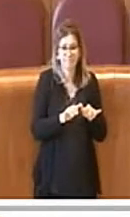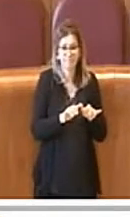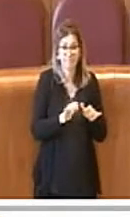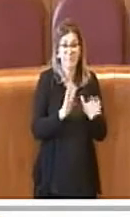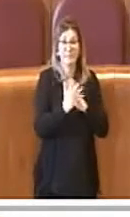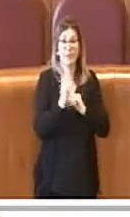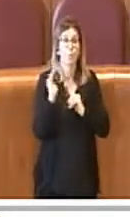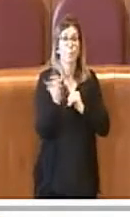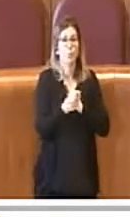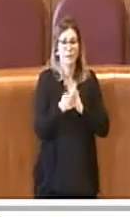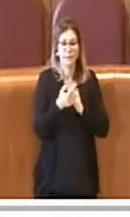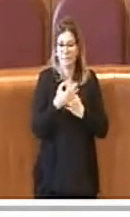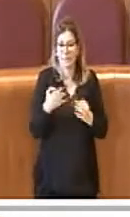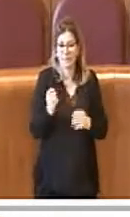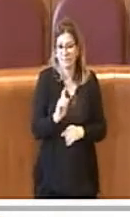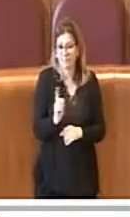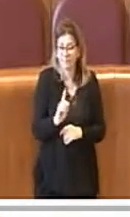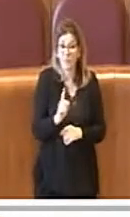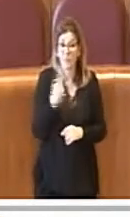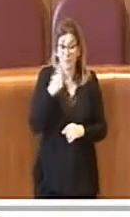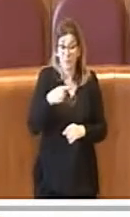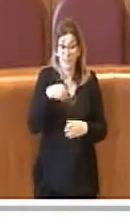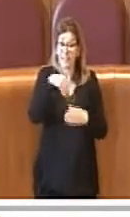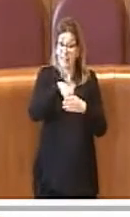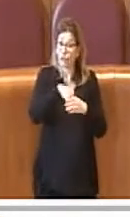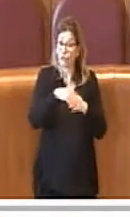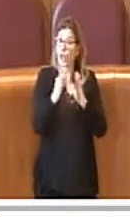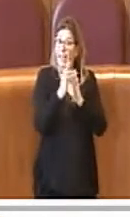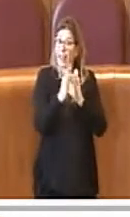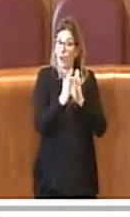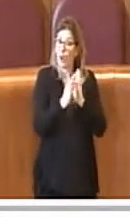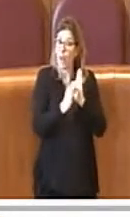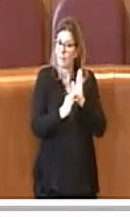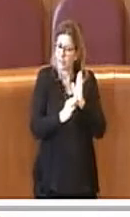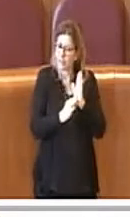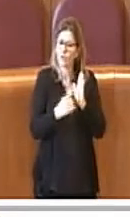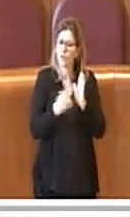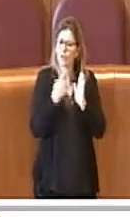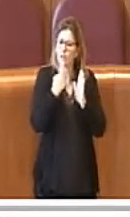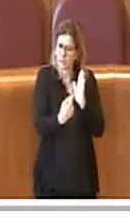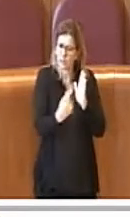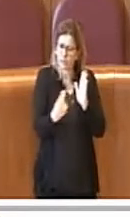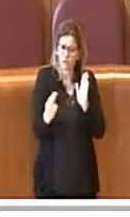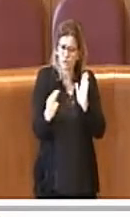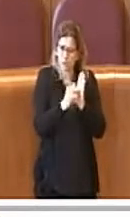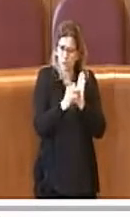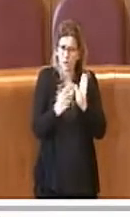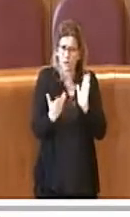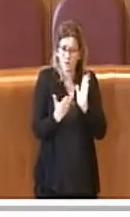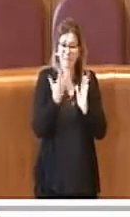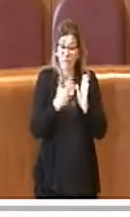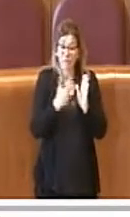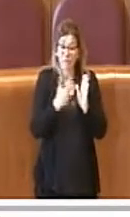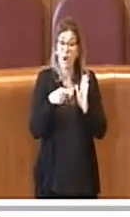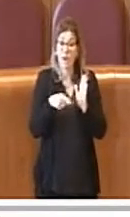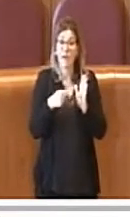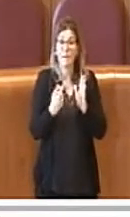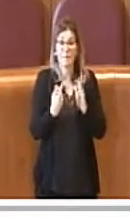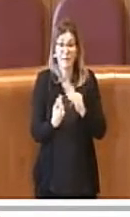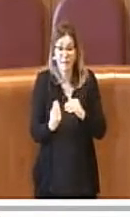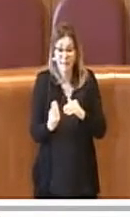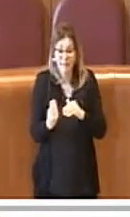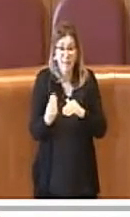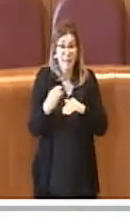evidenziato all'interno del regolamento stesso che la necessità di implementare questo processo di